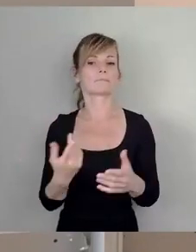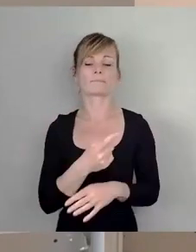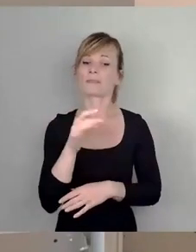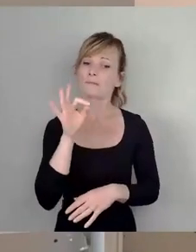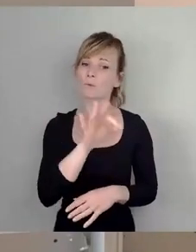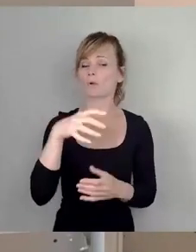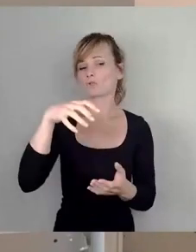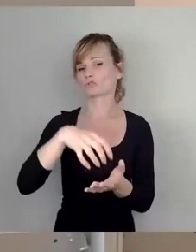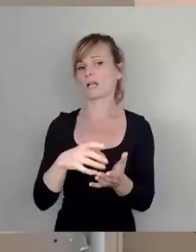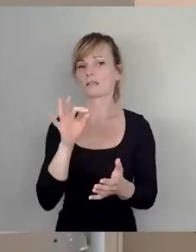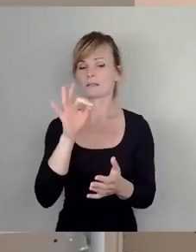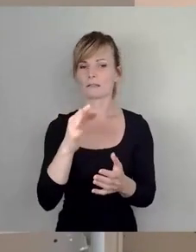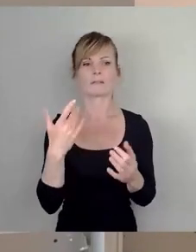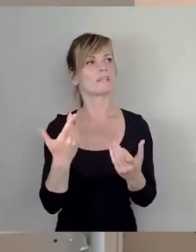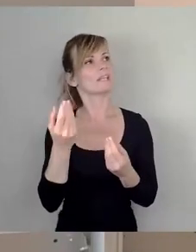ein Gefühl,